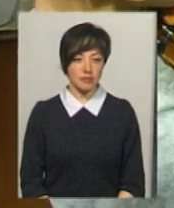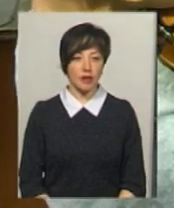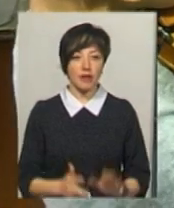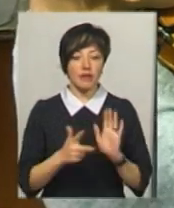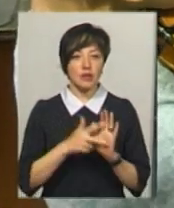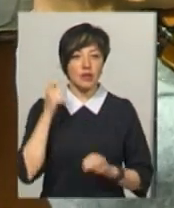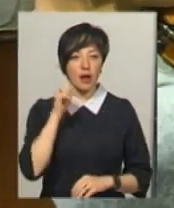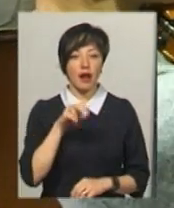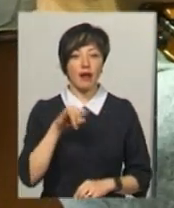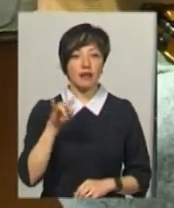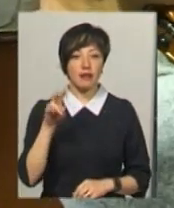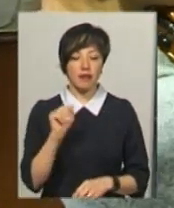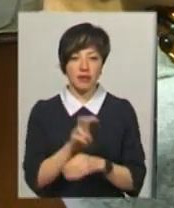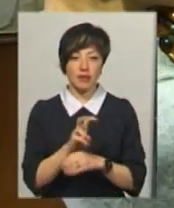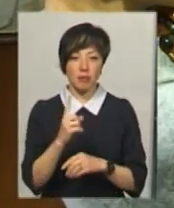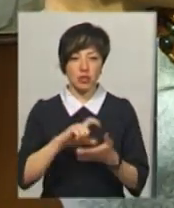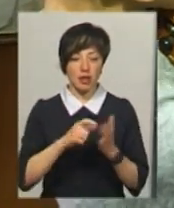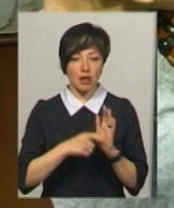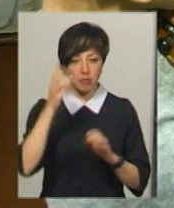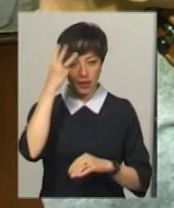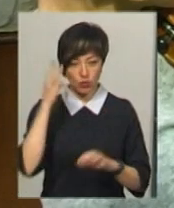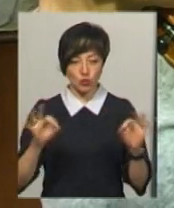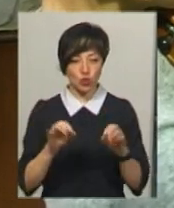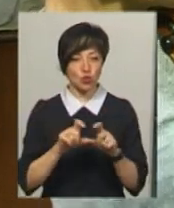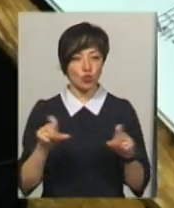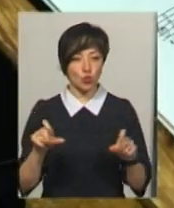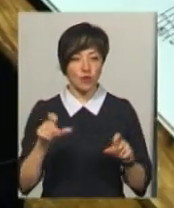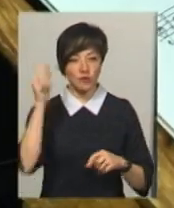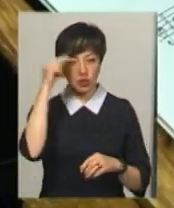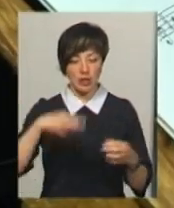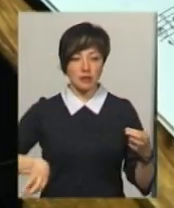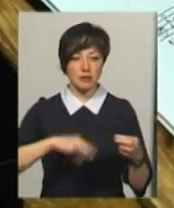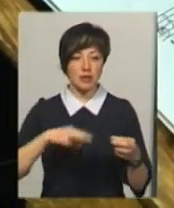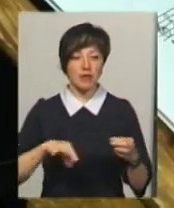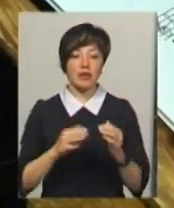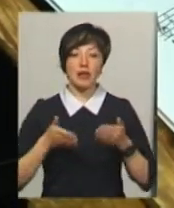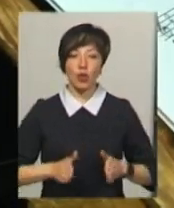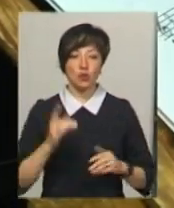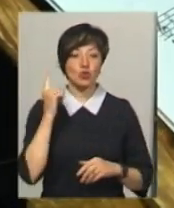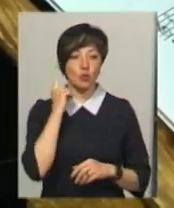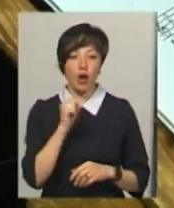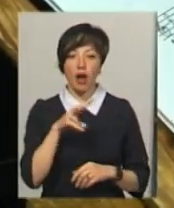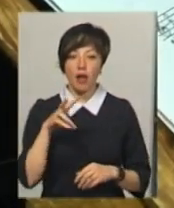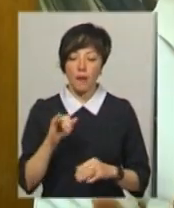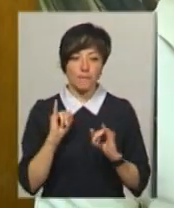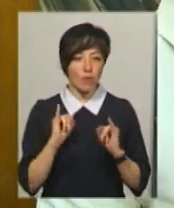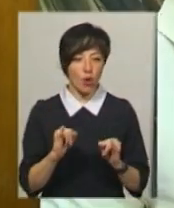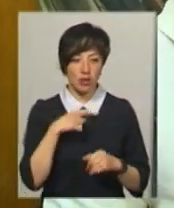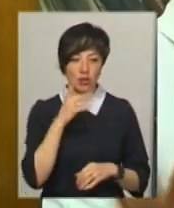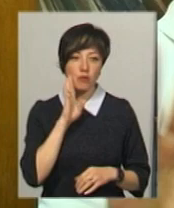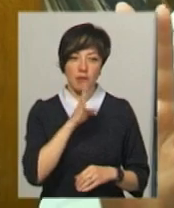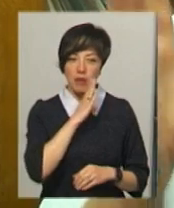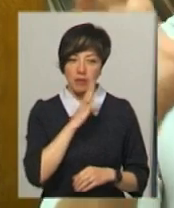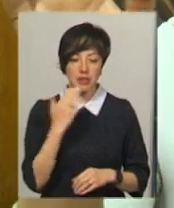Восьмирічна Аріна Монастирська, яка відвідує перший клас Хмельницької музичної школи, де вчиться грати на скрипці від народження, чула, але надто погано, каже її мама